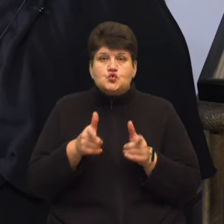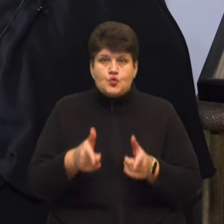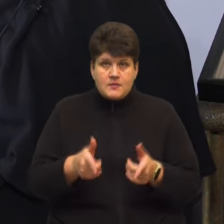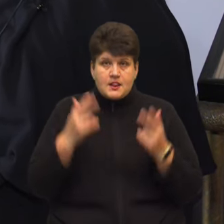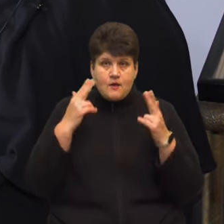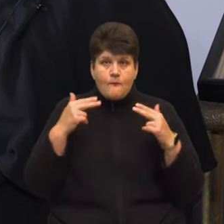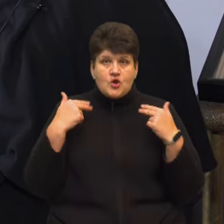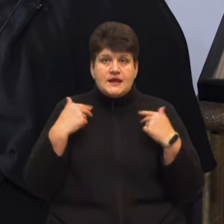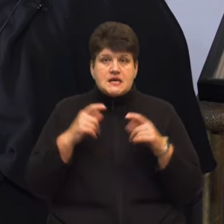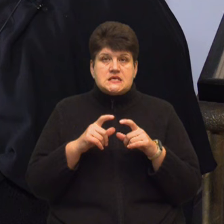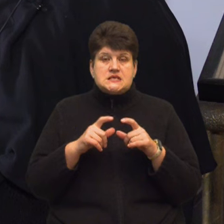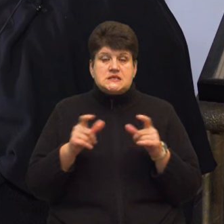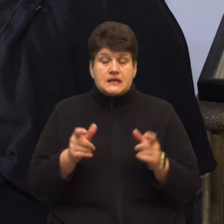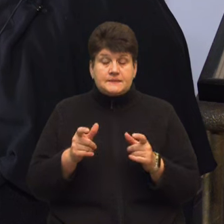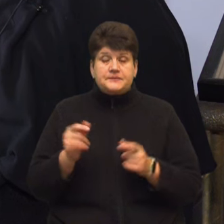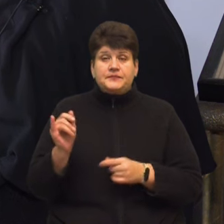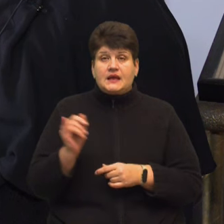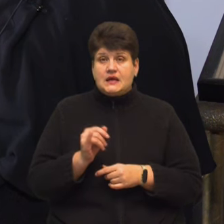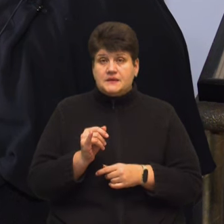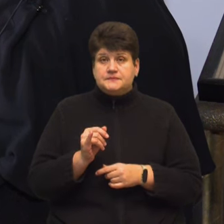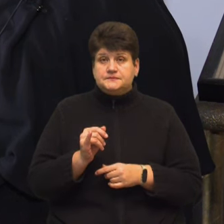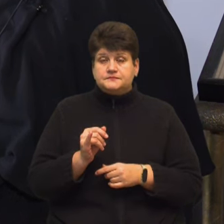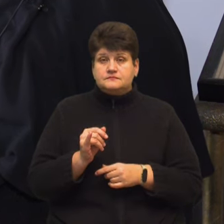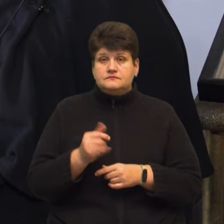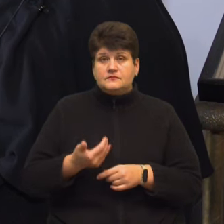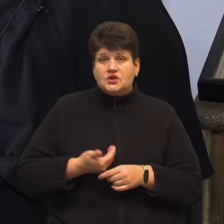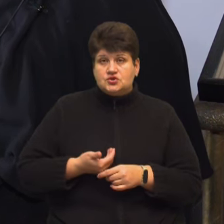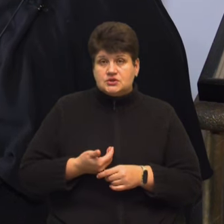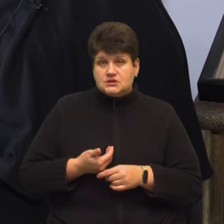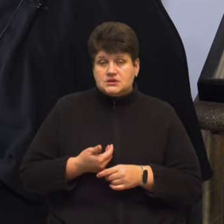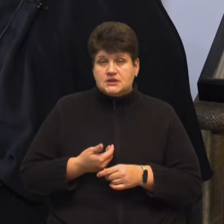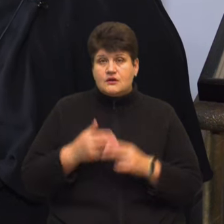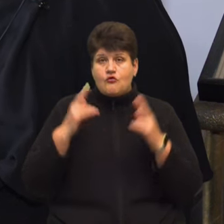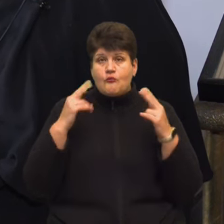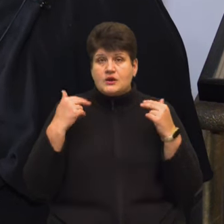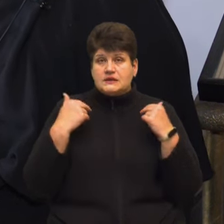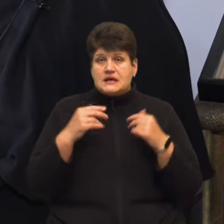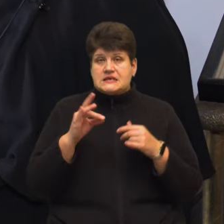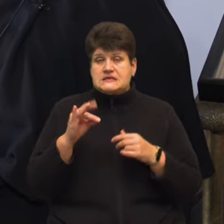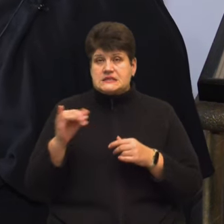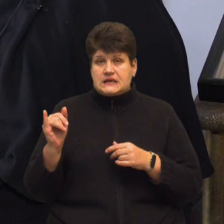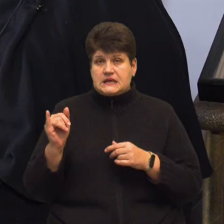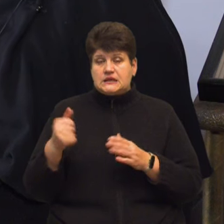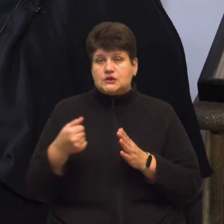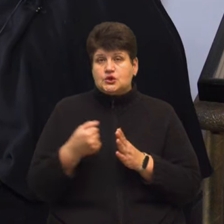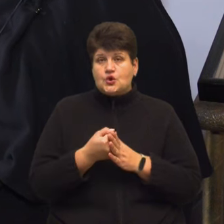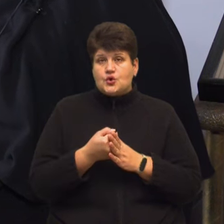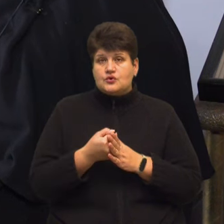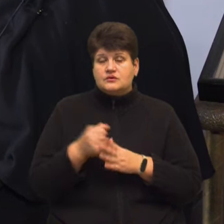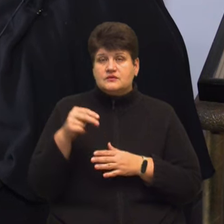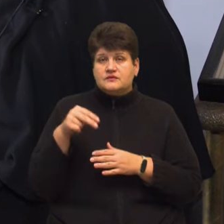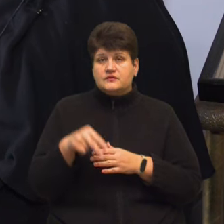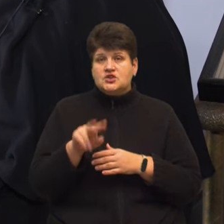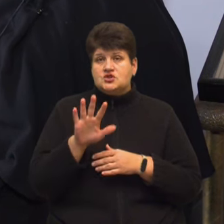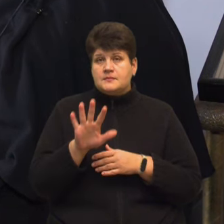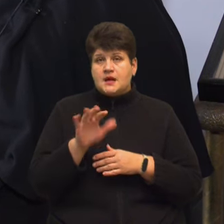монастиря і прожила в монастирі до 2005